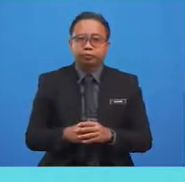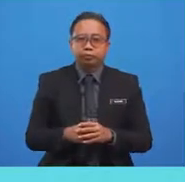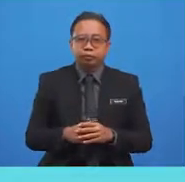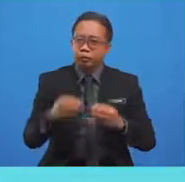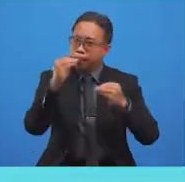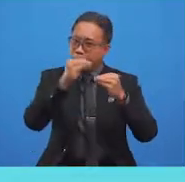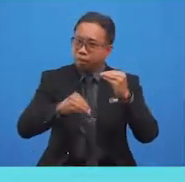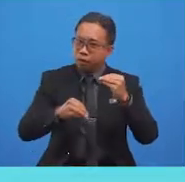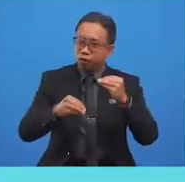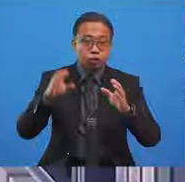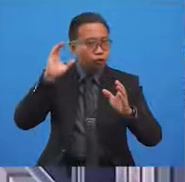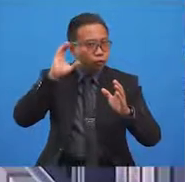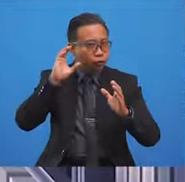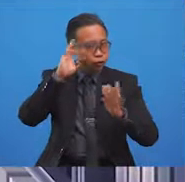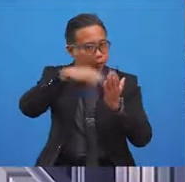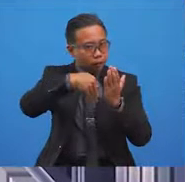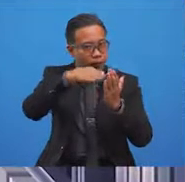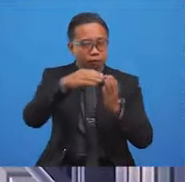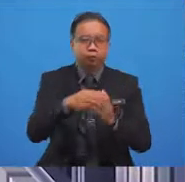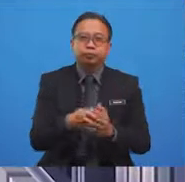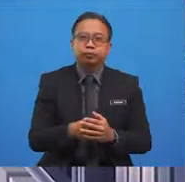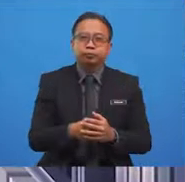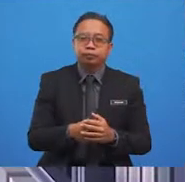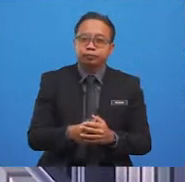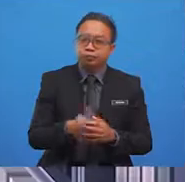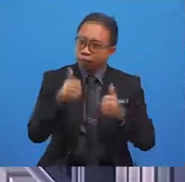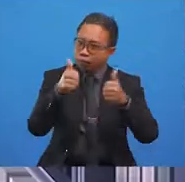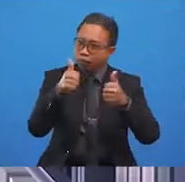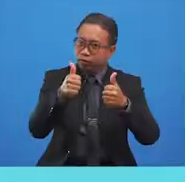is paints. It fits perfectly.